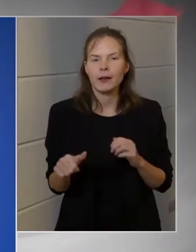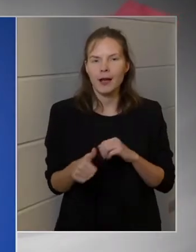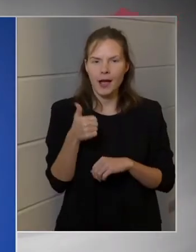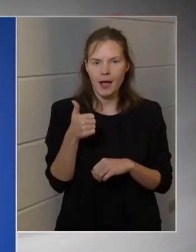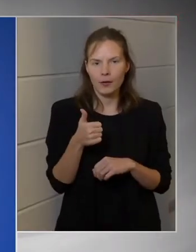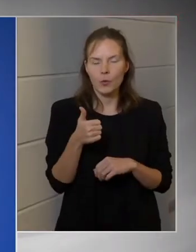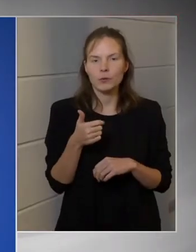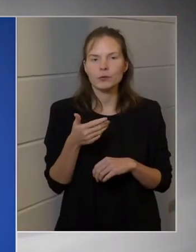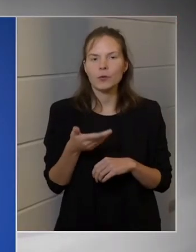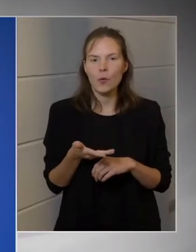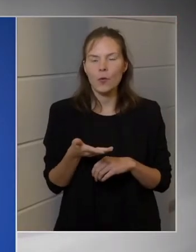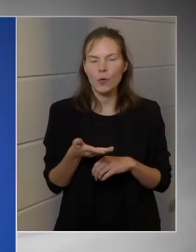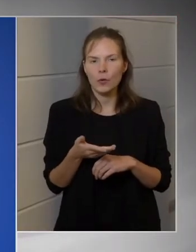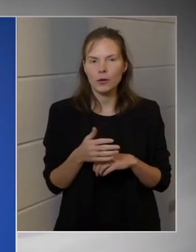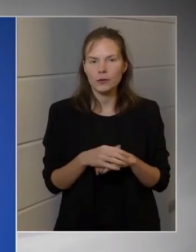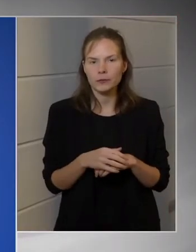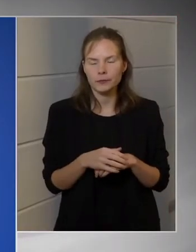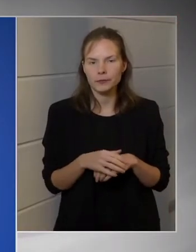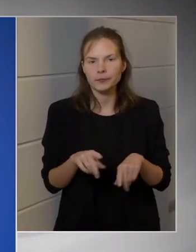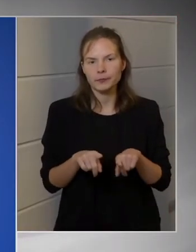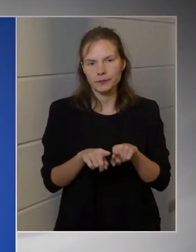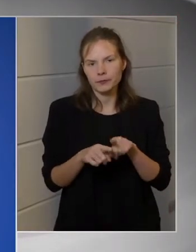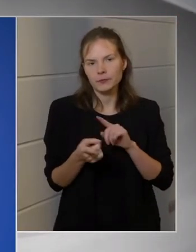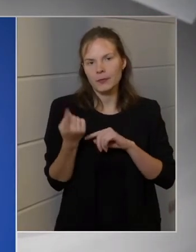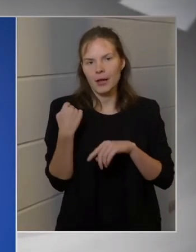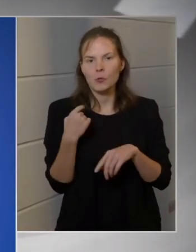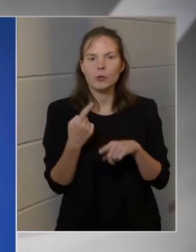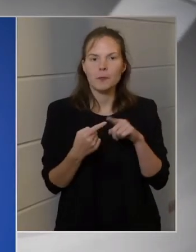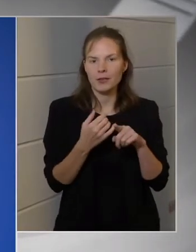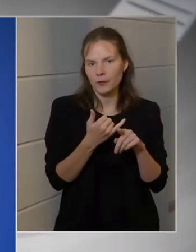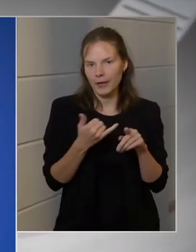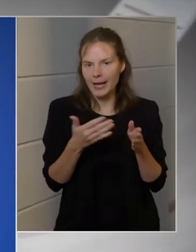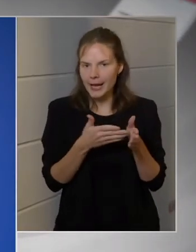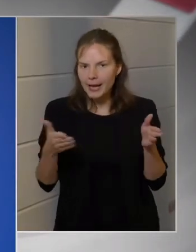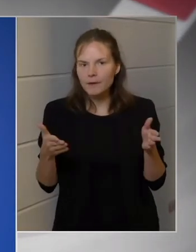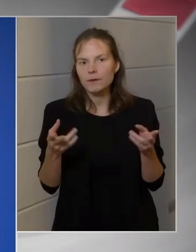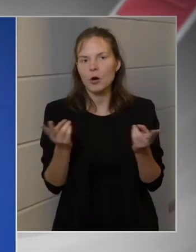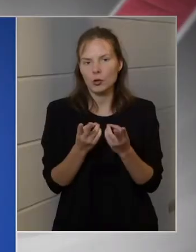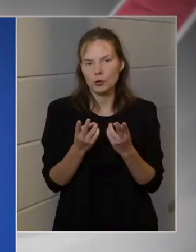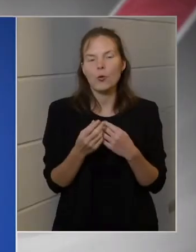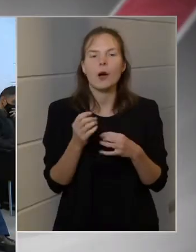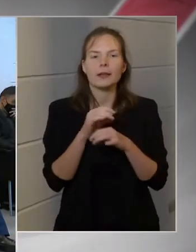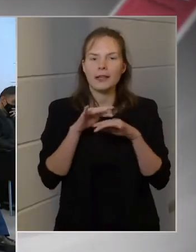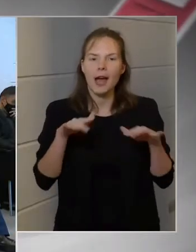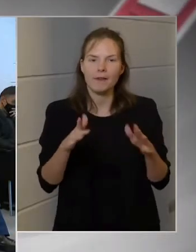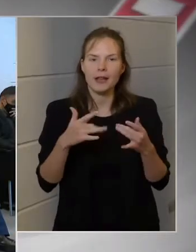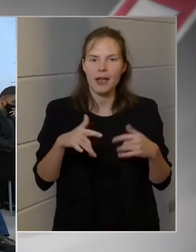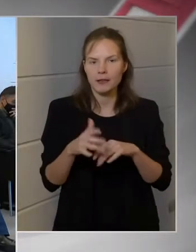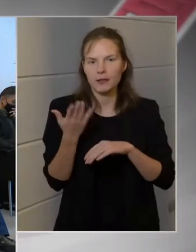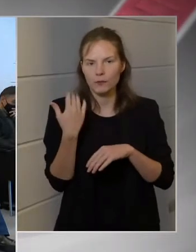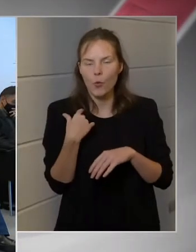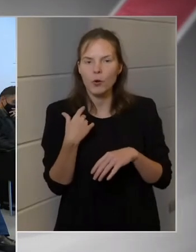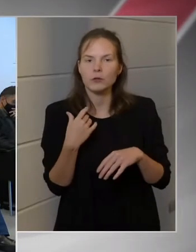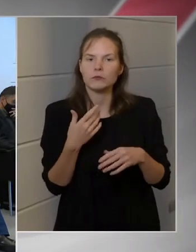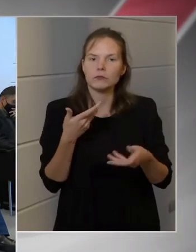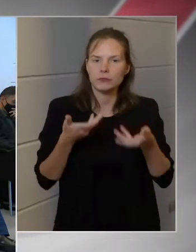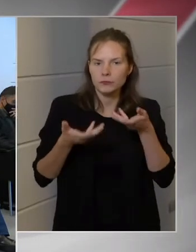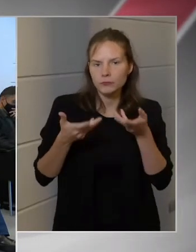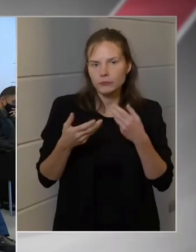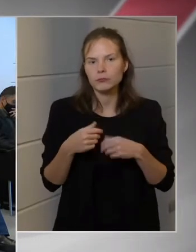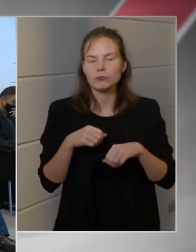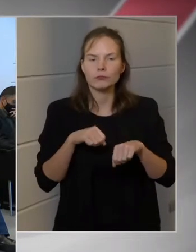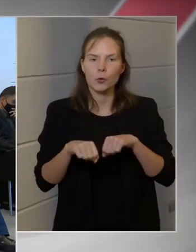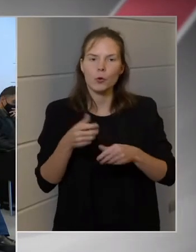Elsőként úgy, mint az elmúlt másfél évben mindig a járványhelyzetet vitattuk meg a rendes kormányülés